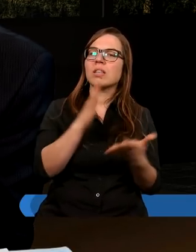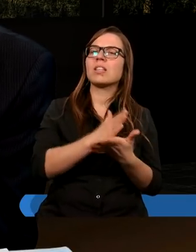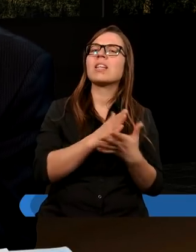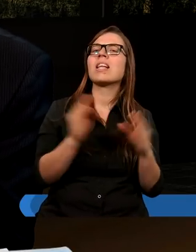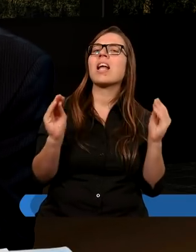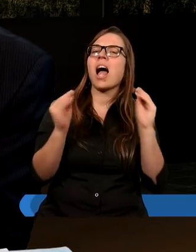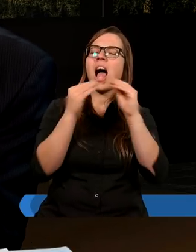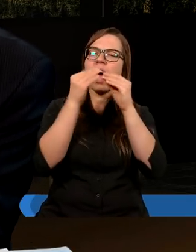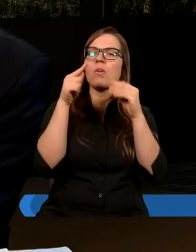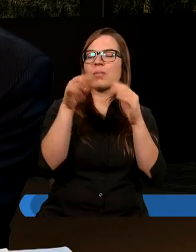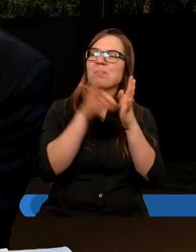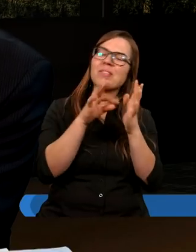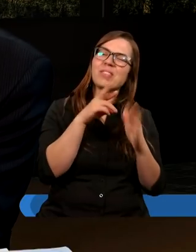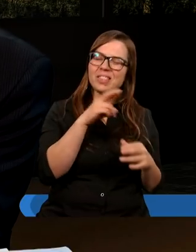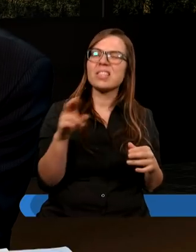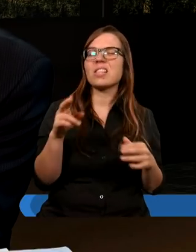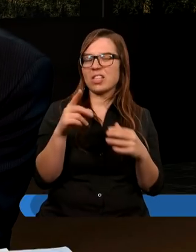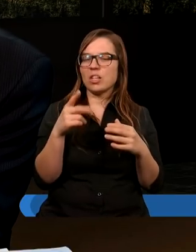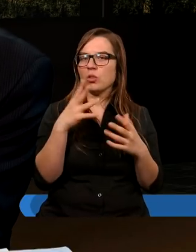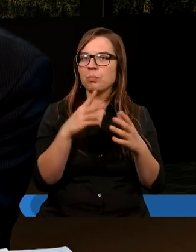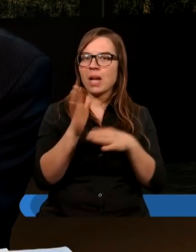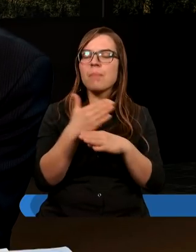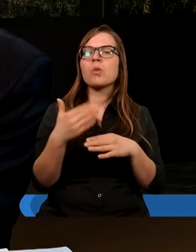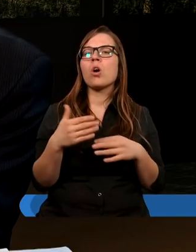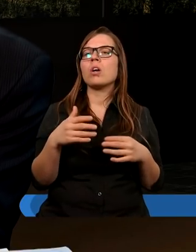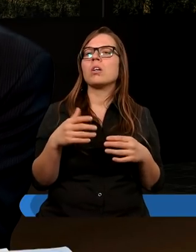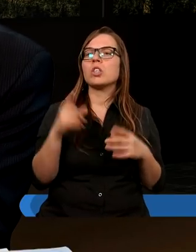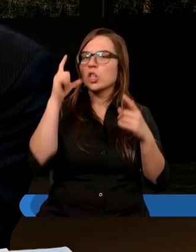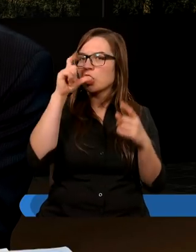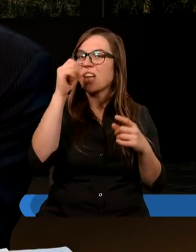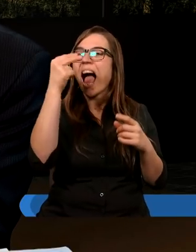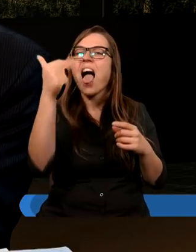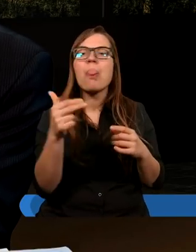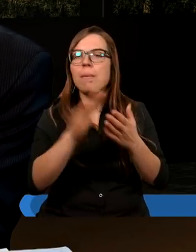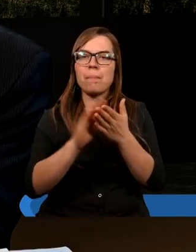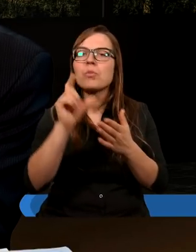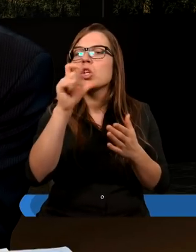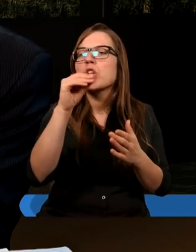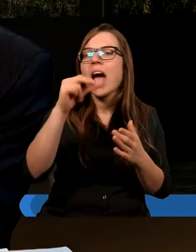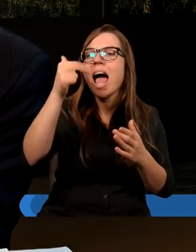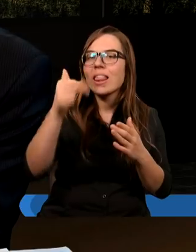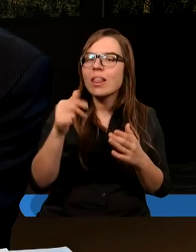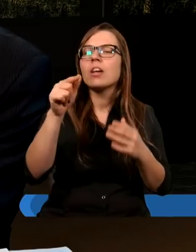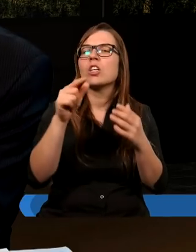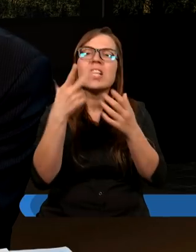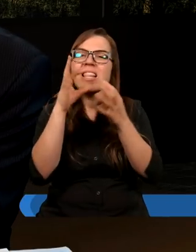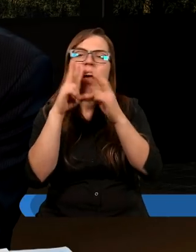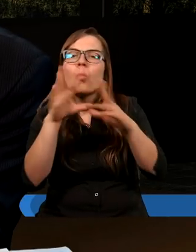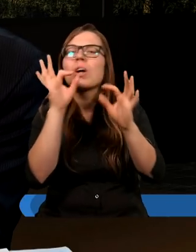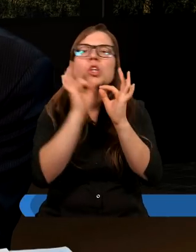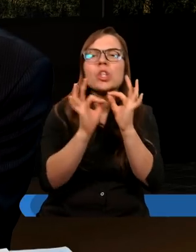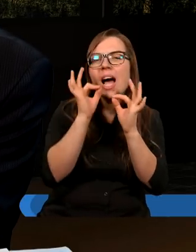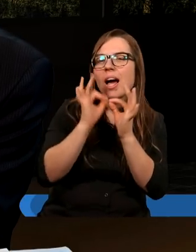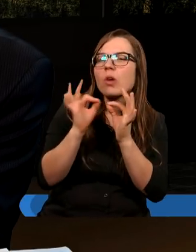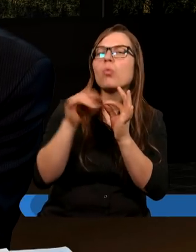kształty przedmiotu rzucającego cień. Cień nie ukazuje szczegółów